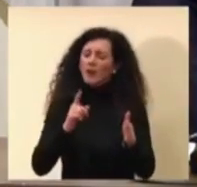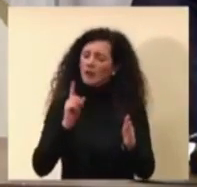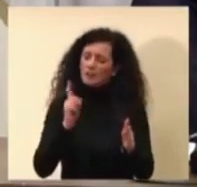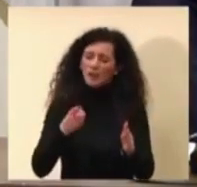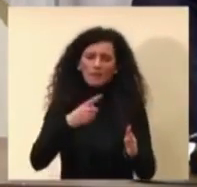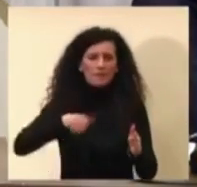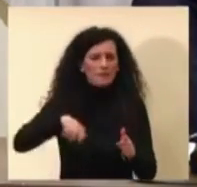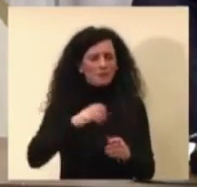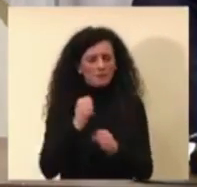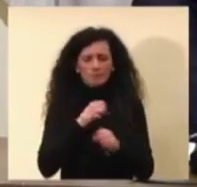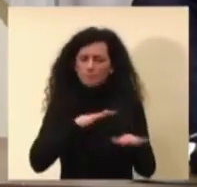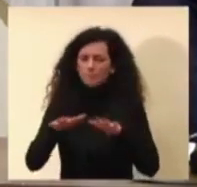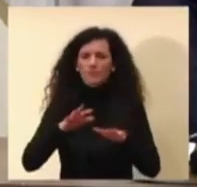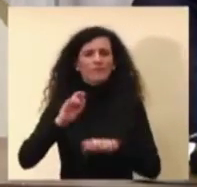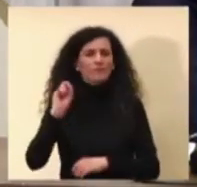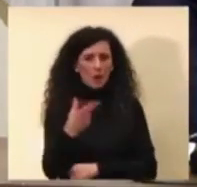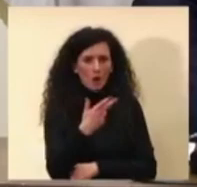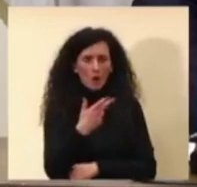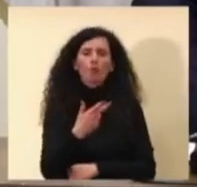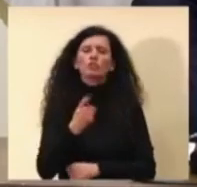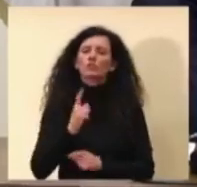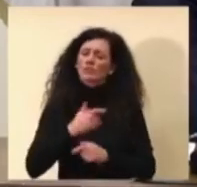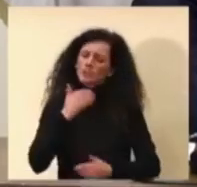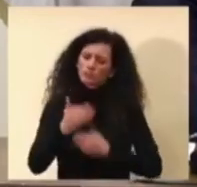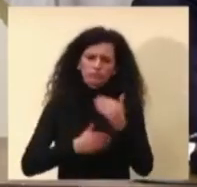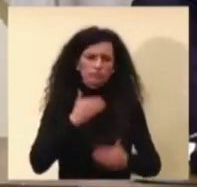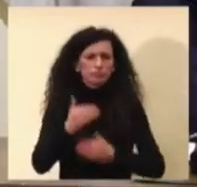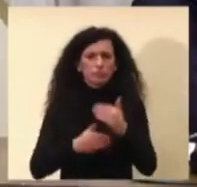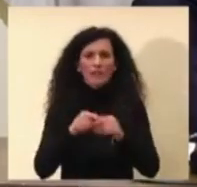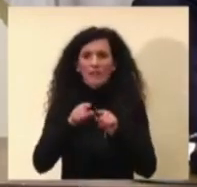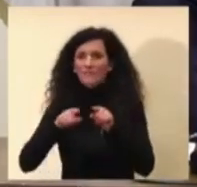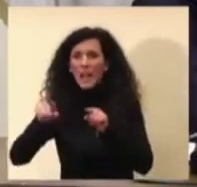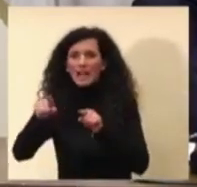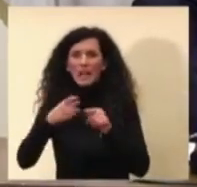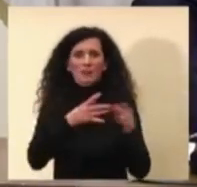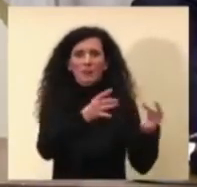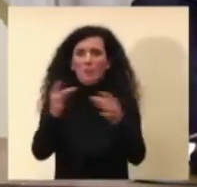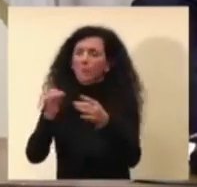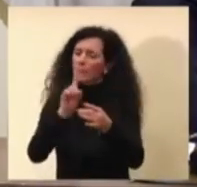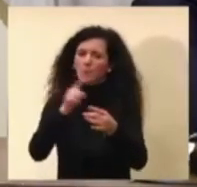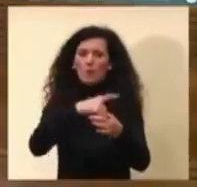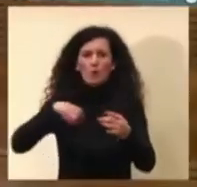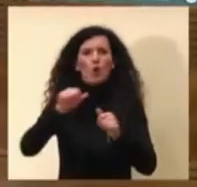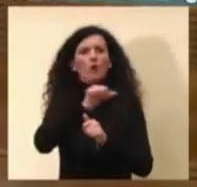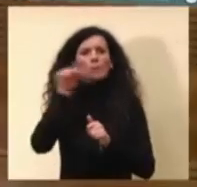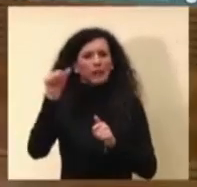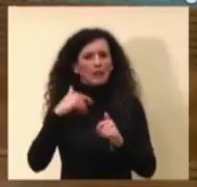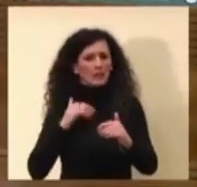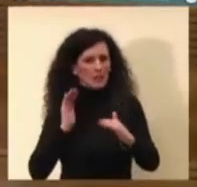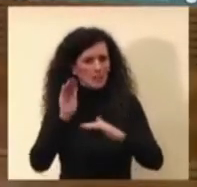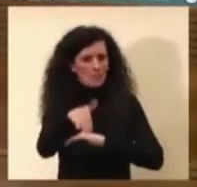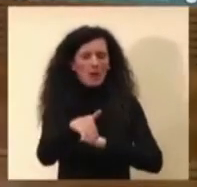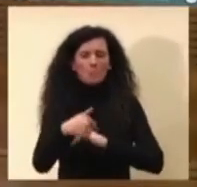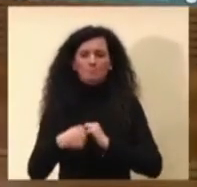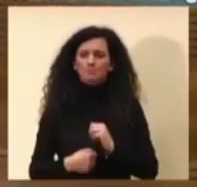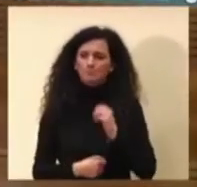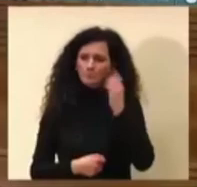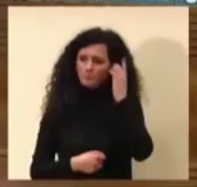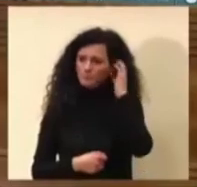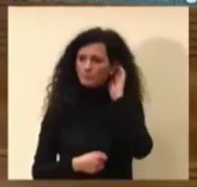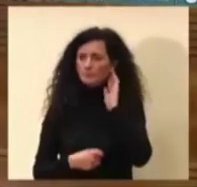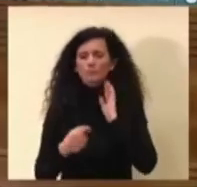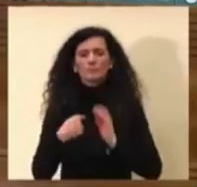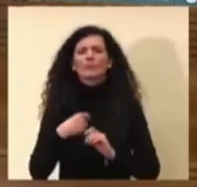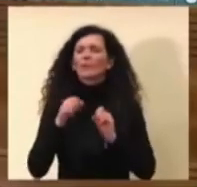la corsa delle varianti dobbiamo cercare assolutamente di anticiparle se posso fare una battuta